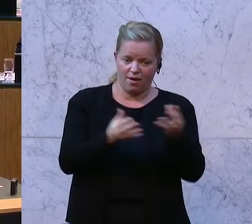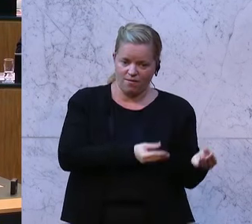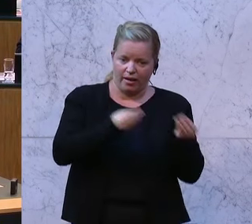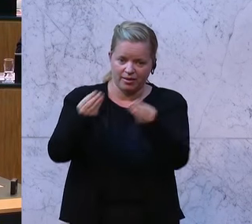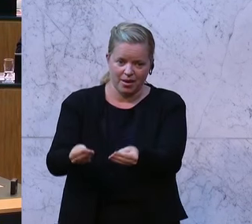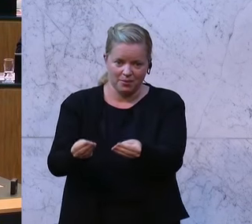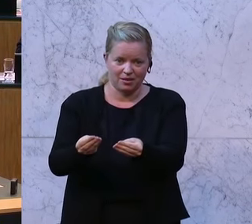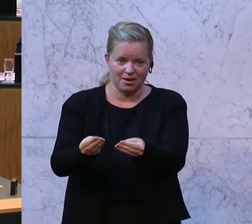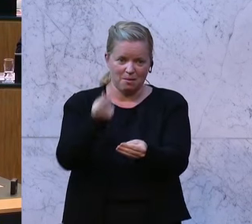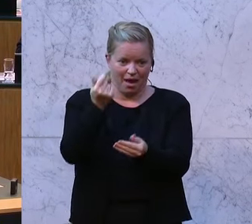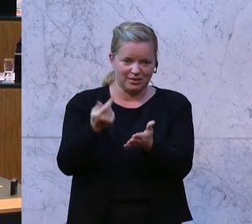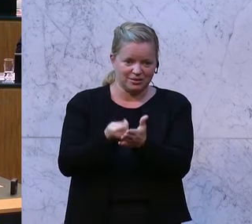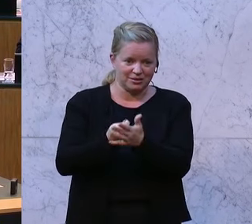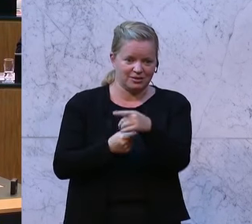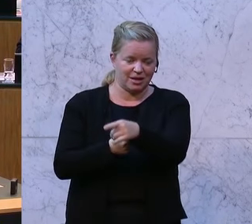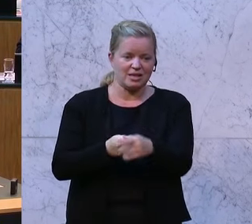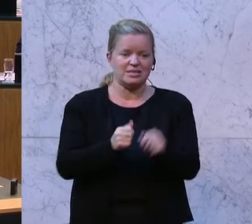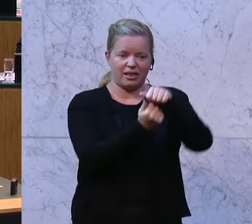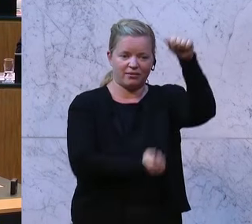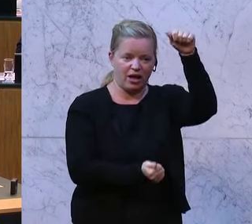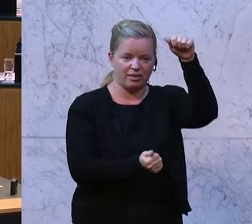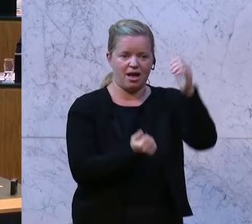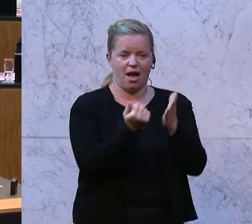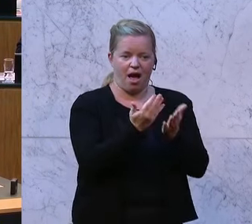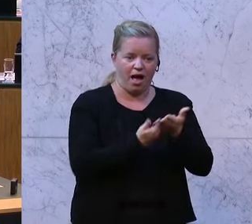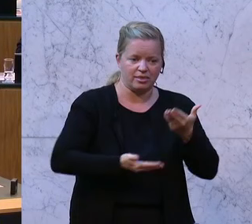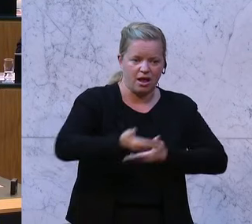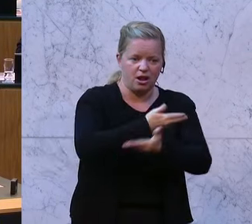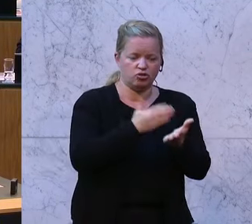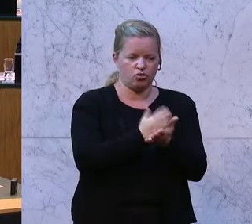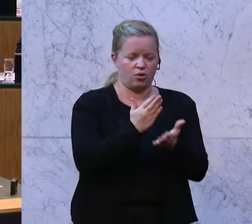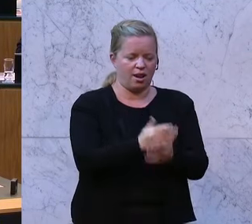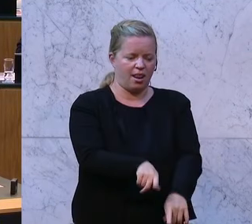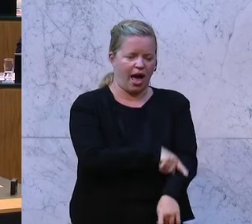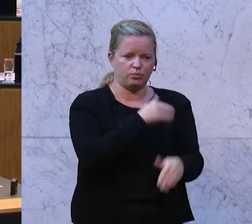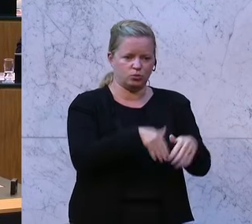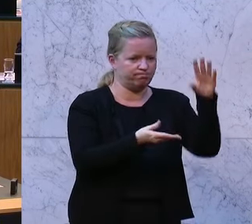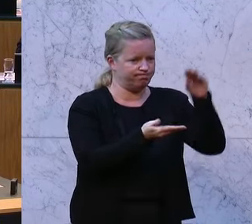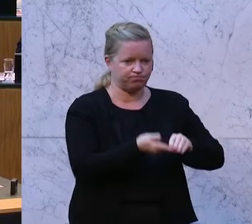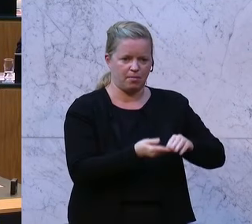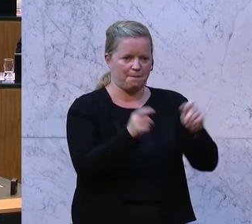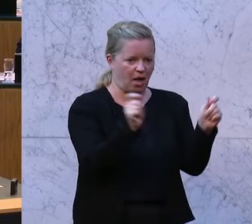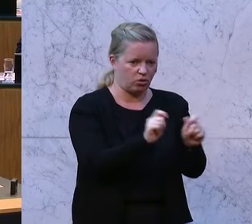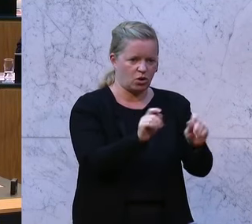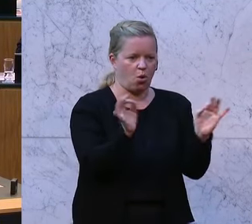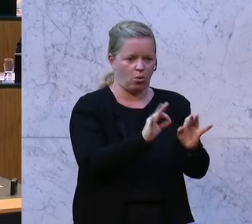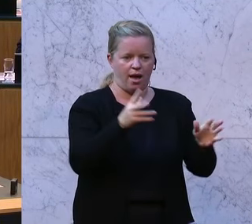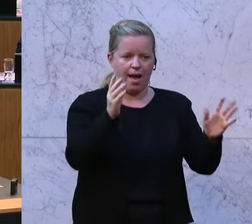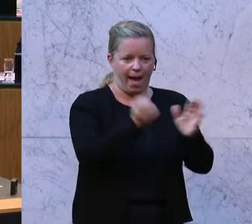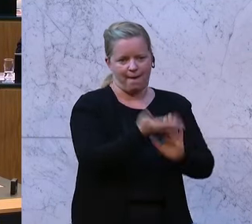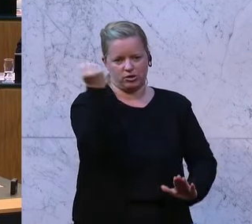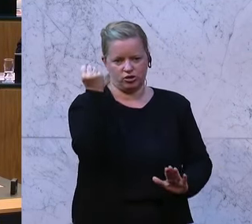Zertifikatenhandel hätte schon längst zumindest ausgesetzt werden müssen, wenn nicht abgeschafft. Das wäre jetzt